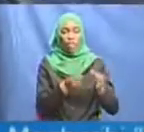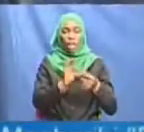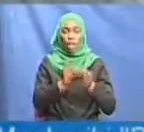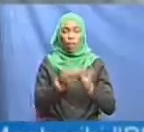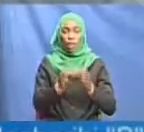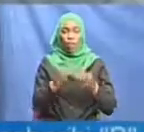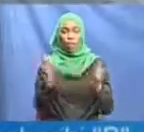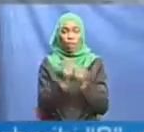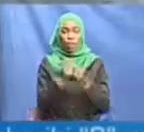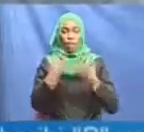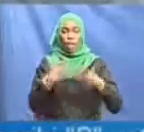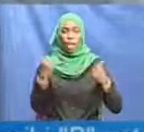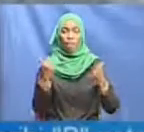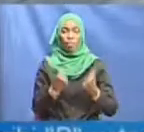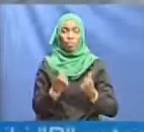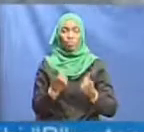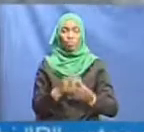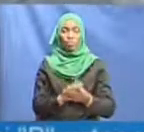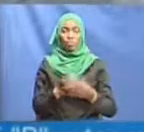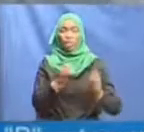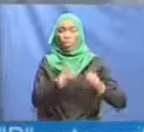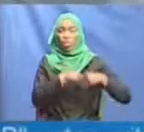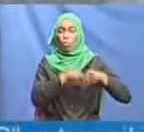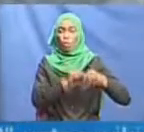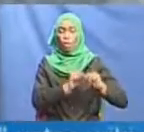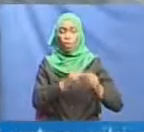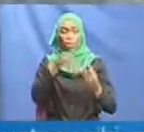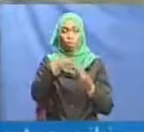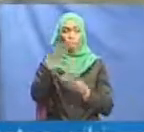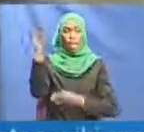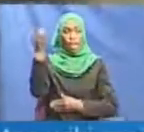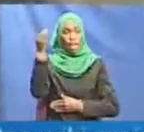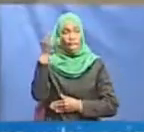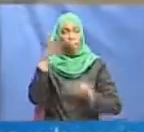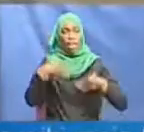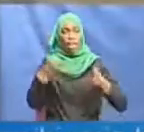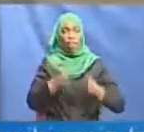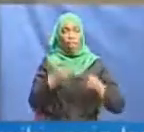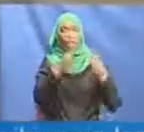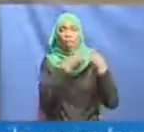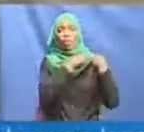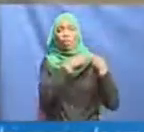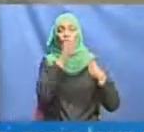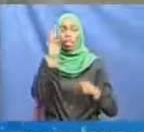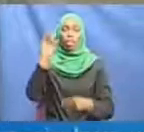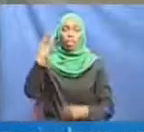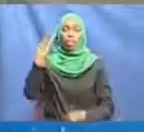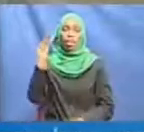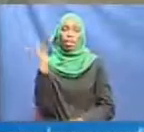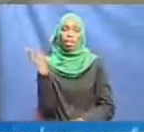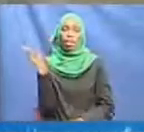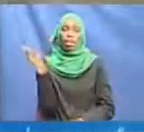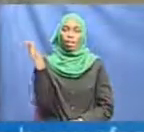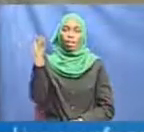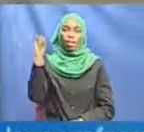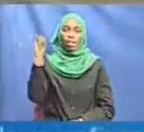afya hususa ni kipindu pindu, mkurugenzi kinga na ilimu ya afya, Dr. Fazil Muhammad Abrawa. Hamesema uzoefu unaonesha